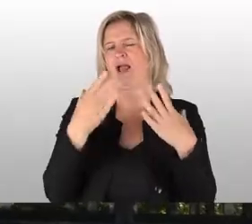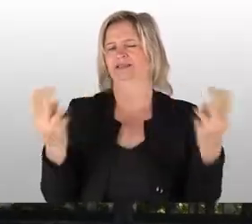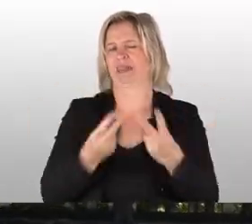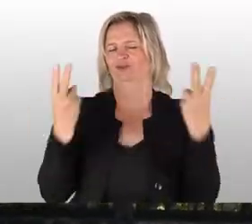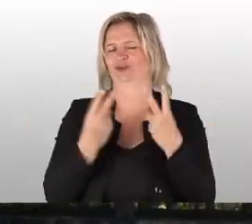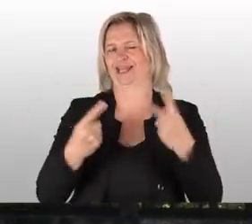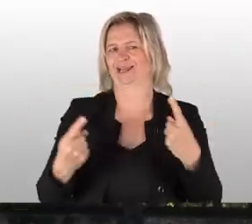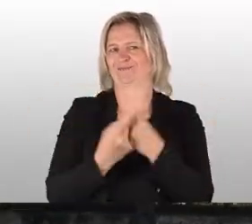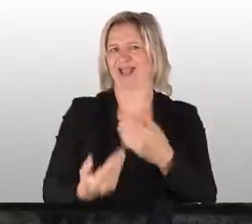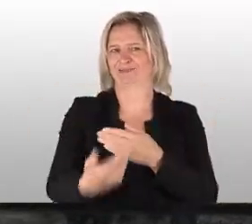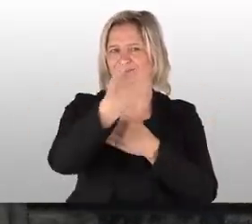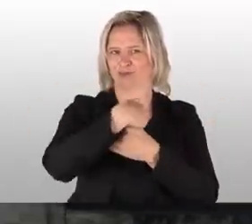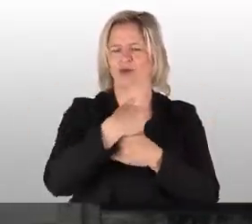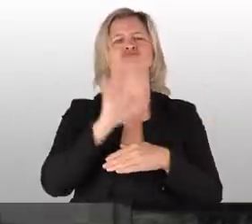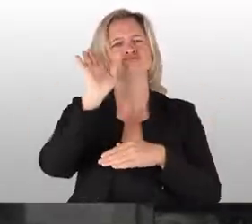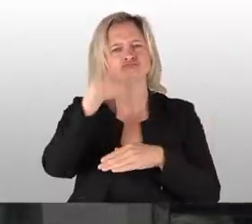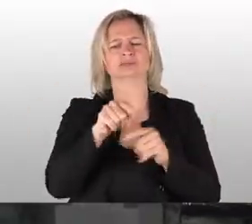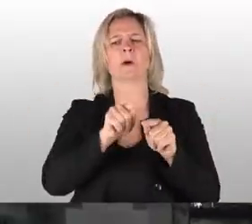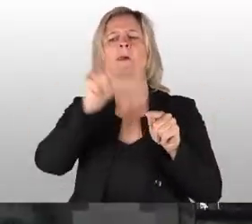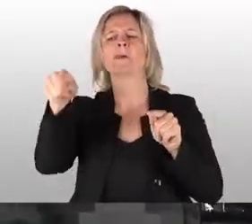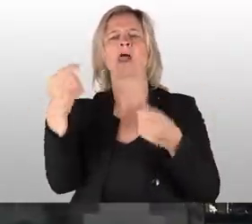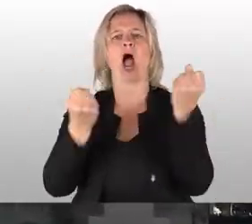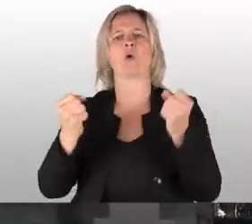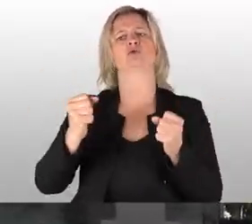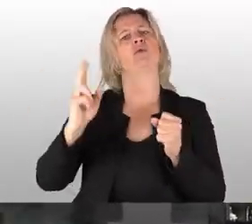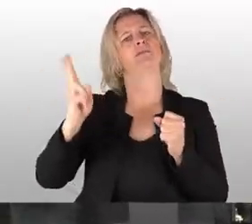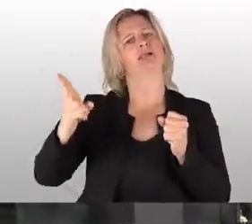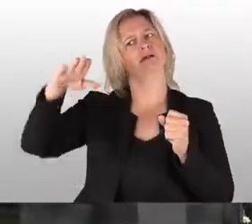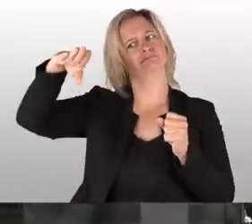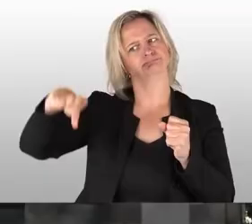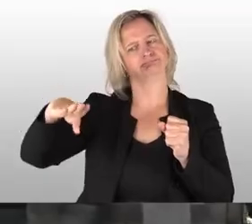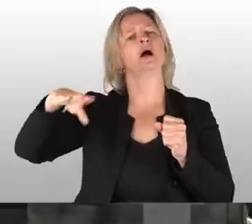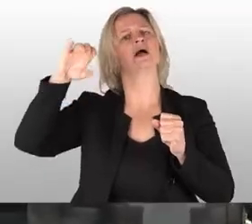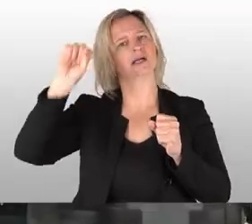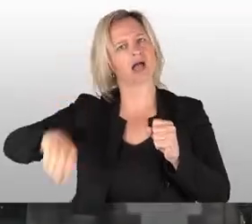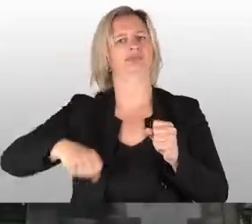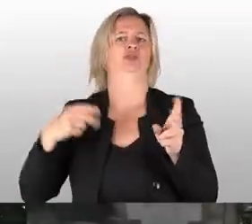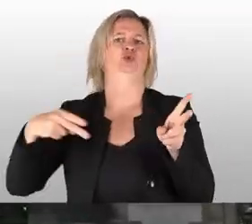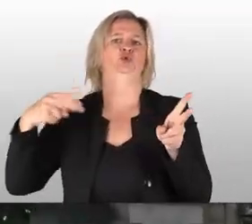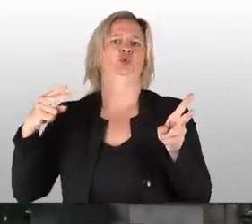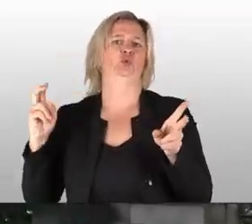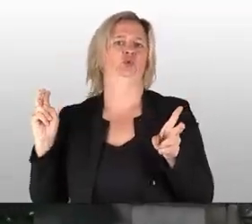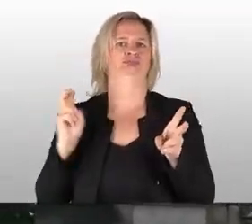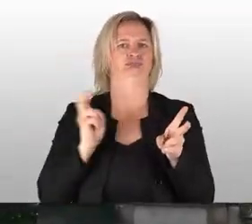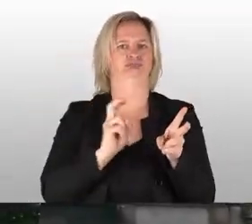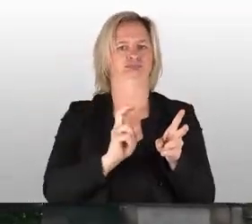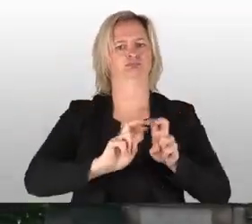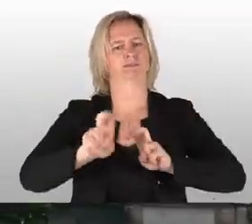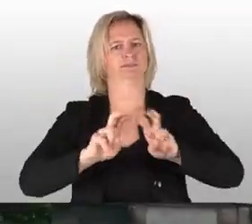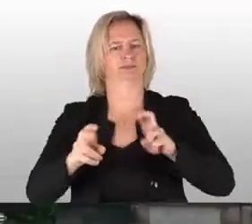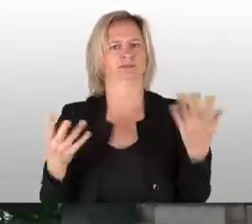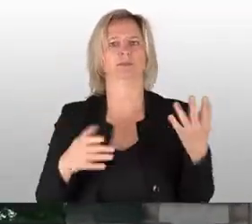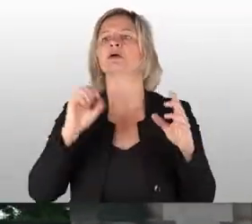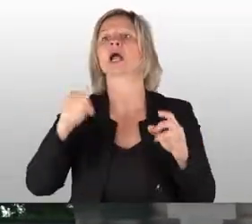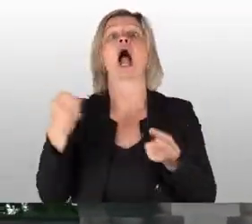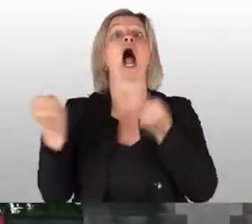Sie sich selber und der Stadtbevölkerung einen Gefallen. Lassen Sie das Auto stehen. Man kommt ganz bequem mit dem Zug nach Meisten. Sie können Ihr